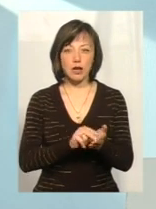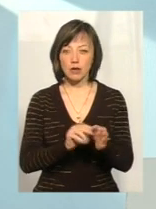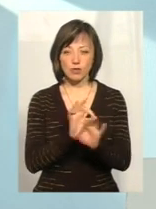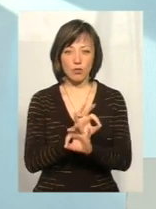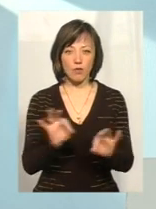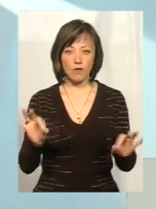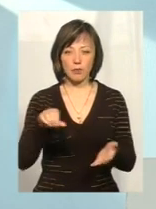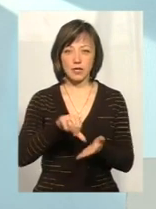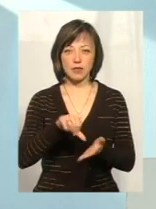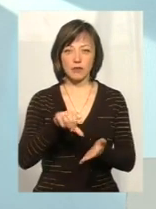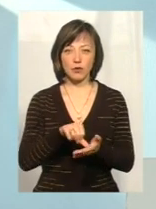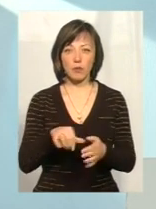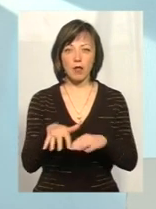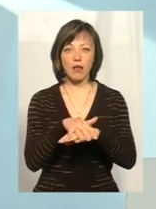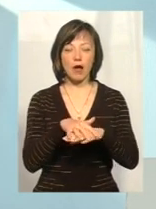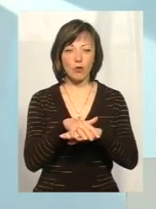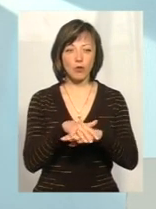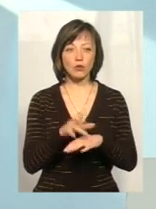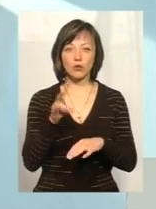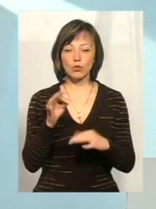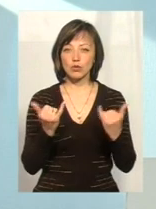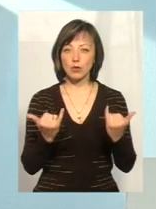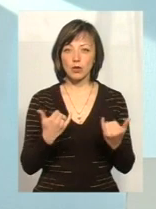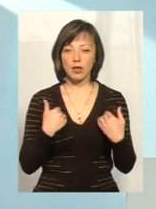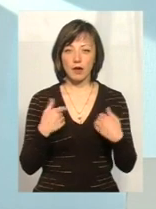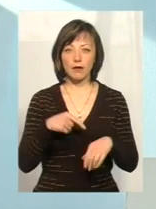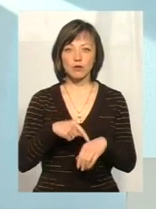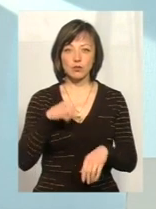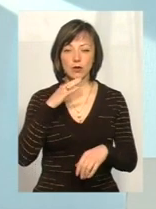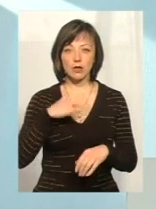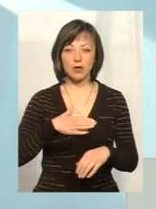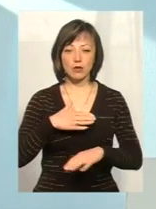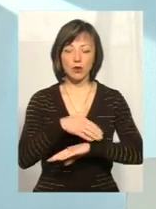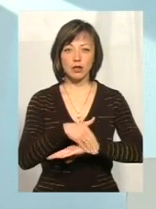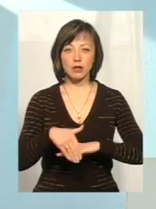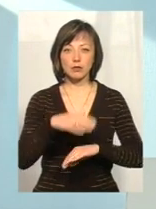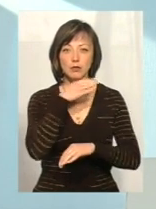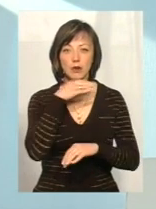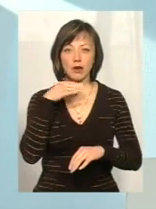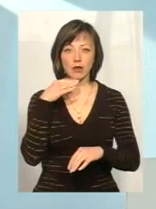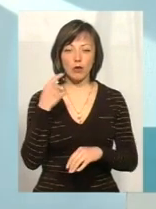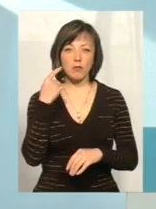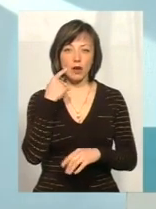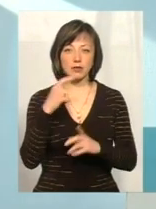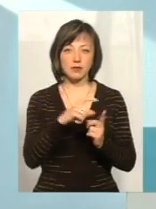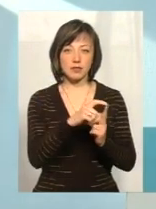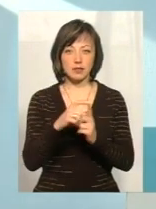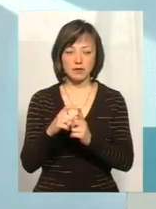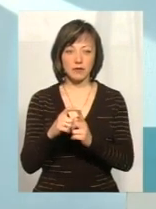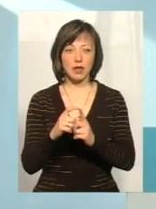представником народу. Сьогодні я відчула на нашу адресу багато образливих слів.